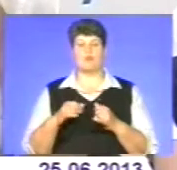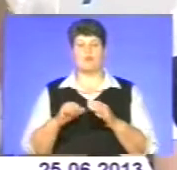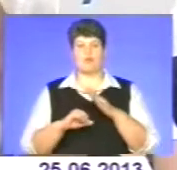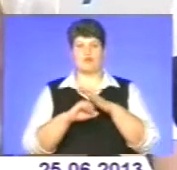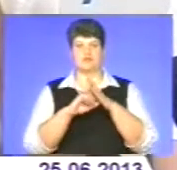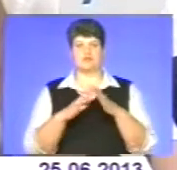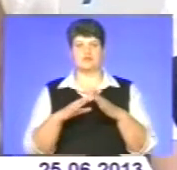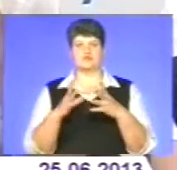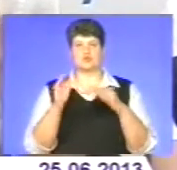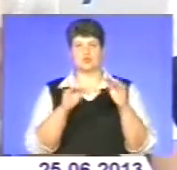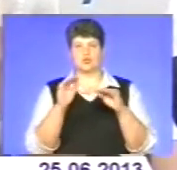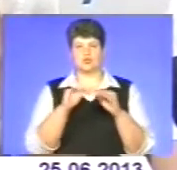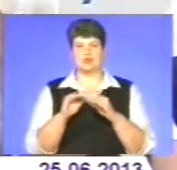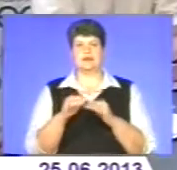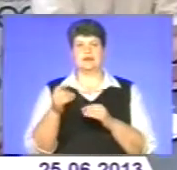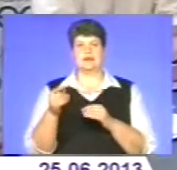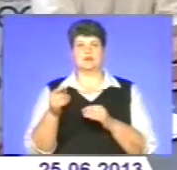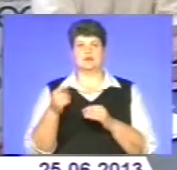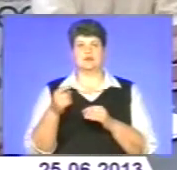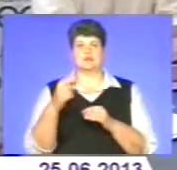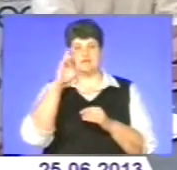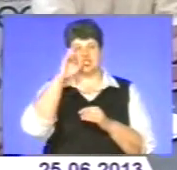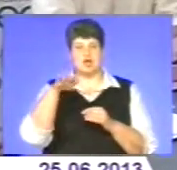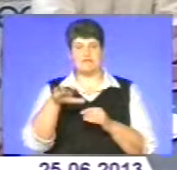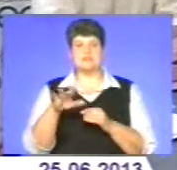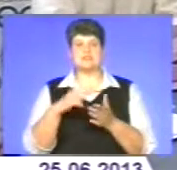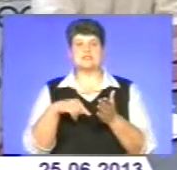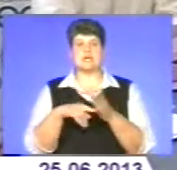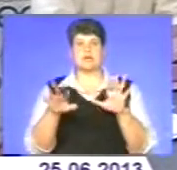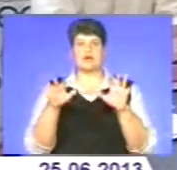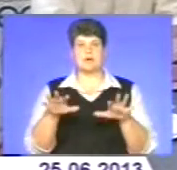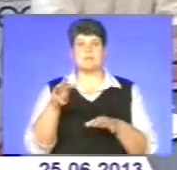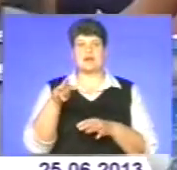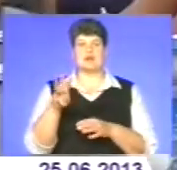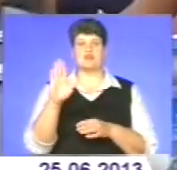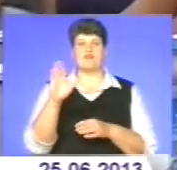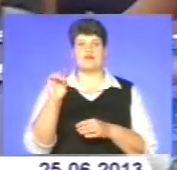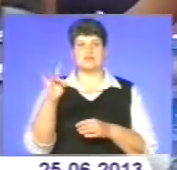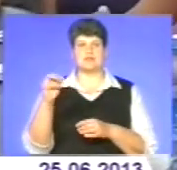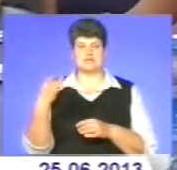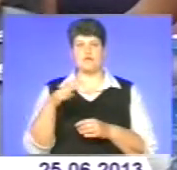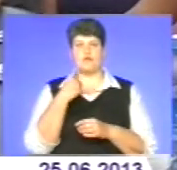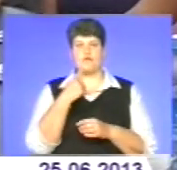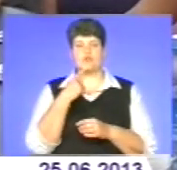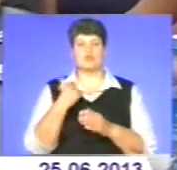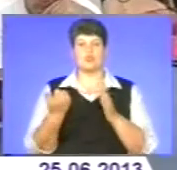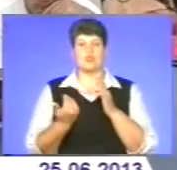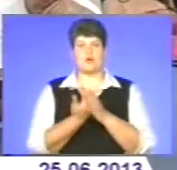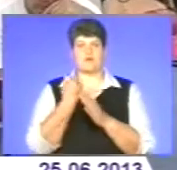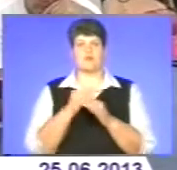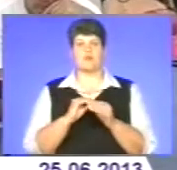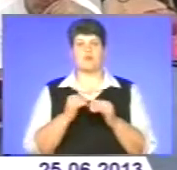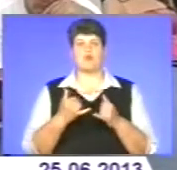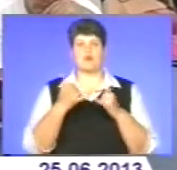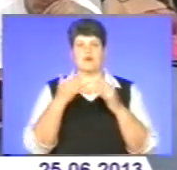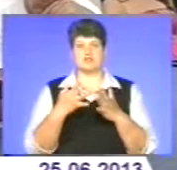держави. Це висхідне наше положення. Міський голова Чорткова Михайло Вербіцький запевняє – у нових повноваженнях на Чортків